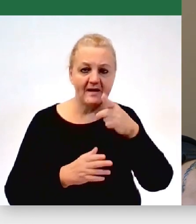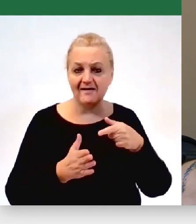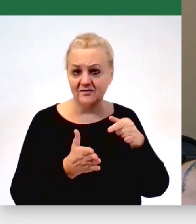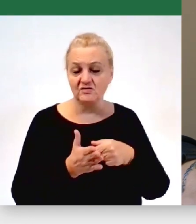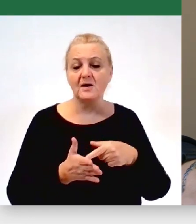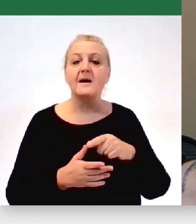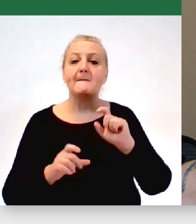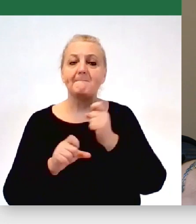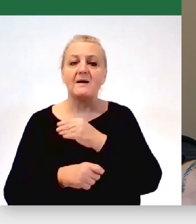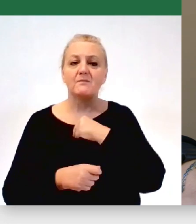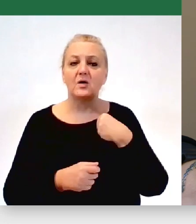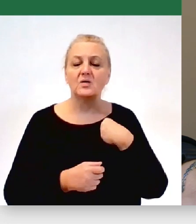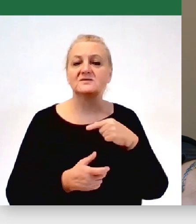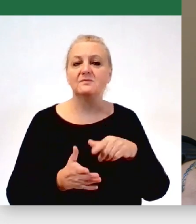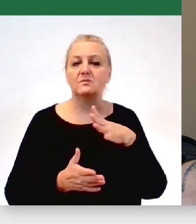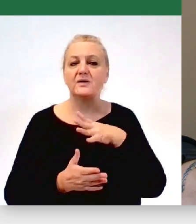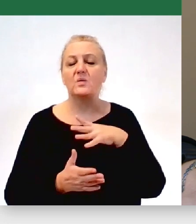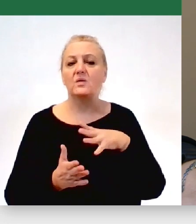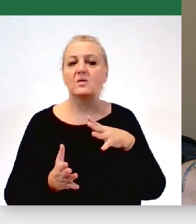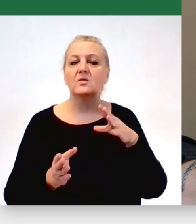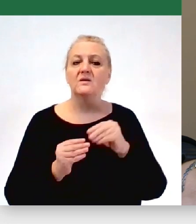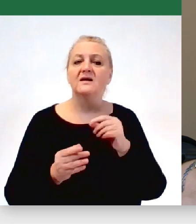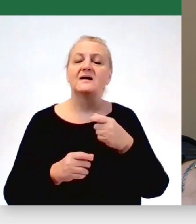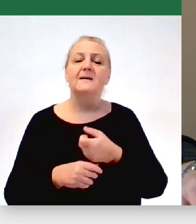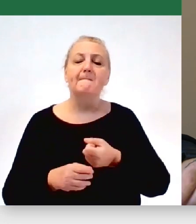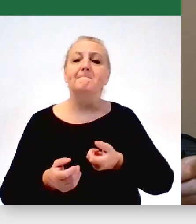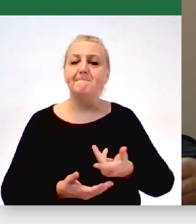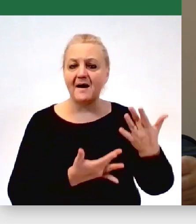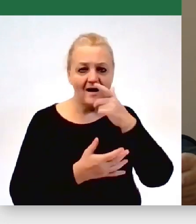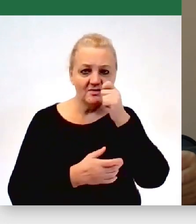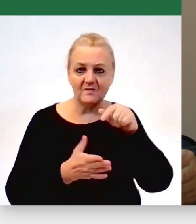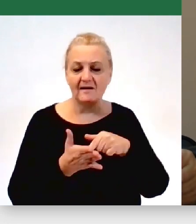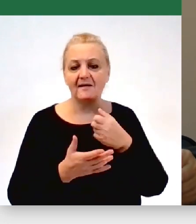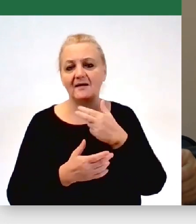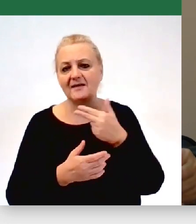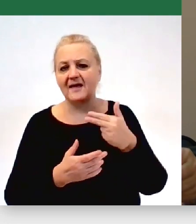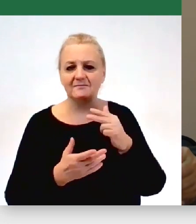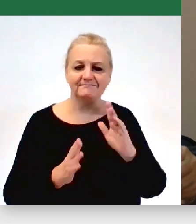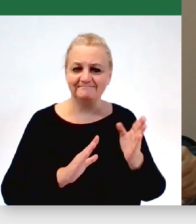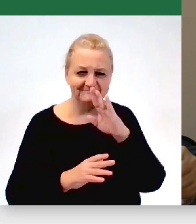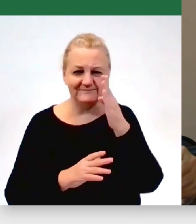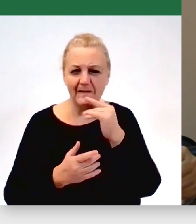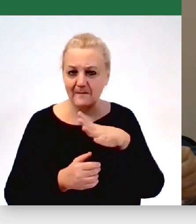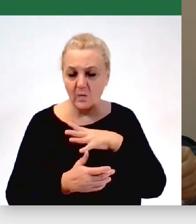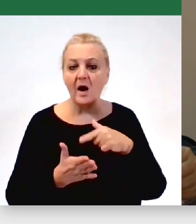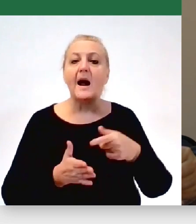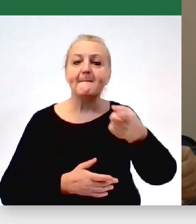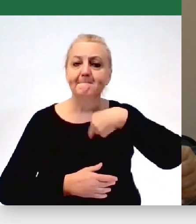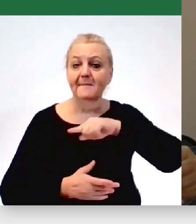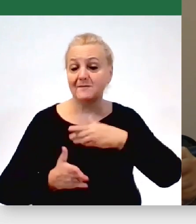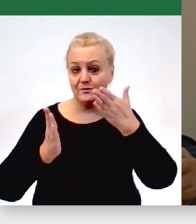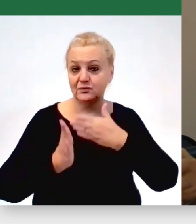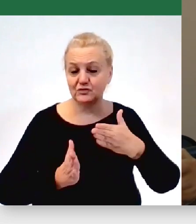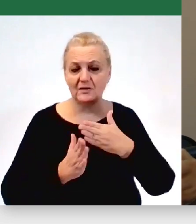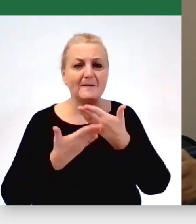polskie tak od ściany do ściany przez ostatnie lata w sprawie spalarni szybowało. Natomiast my przygotowaliśmy się niezależnie od tego, że